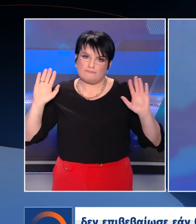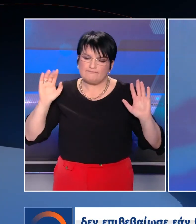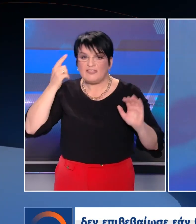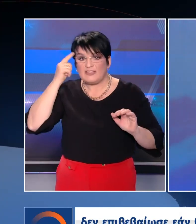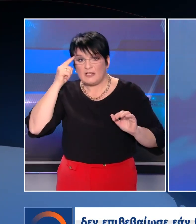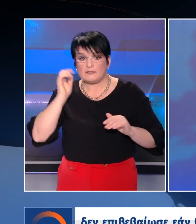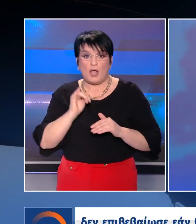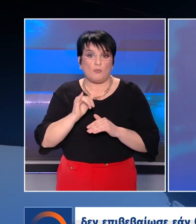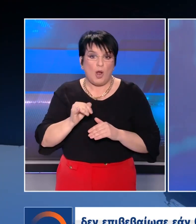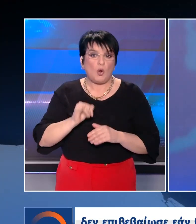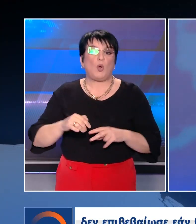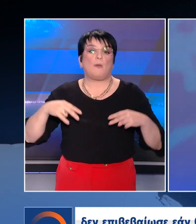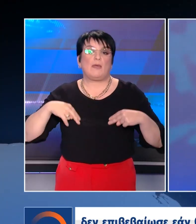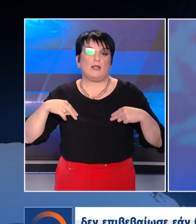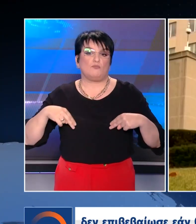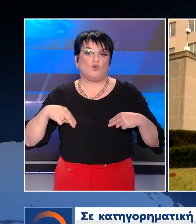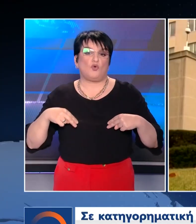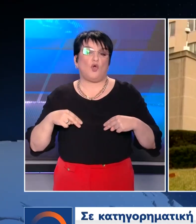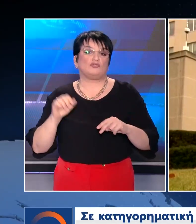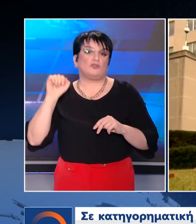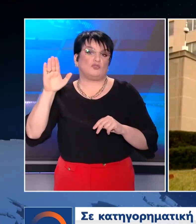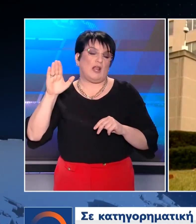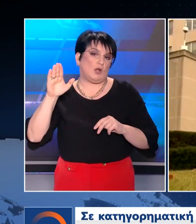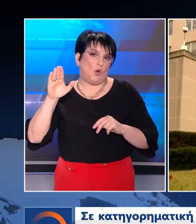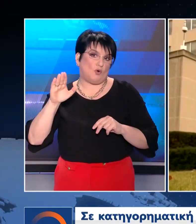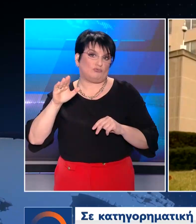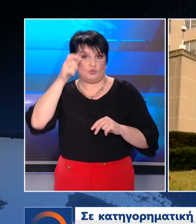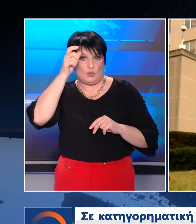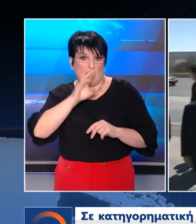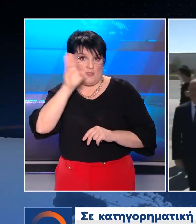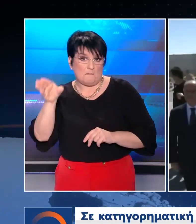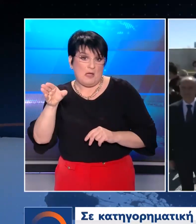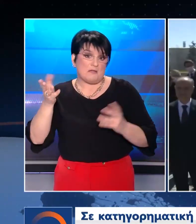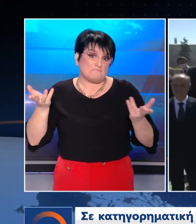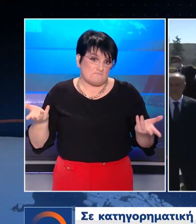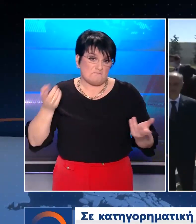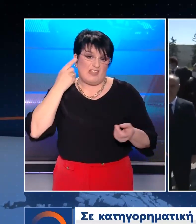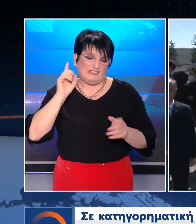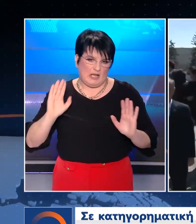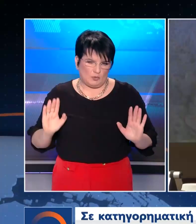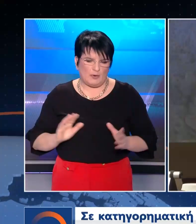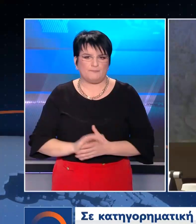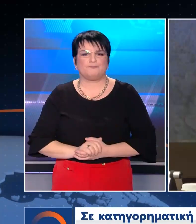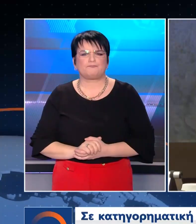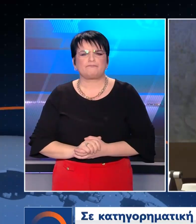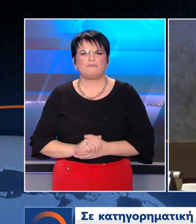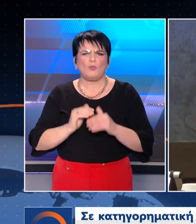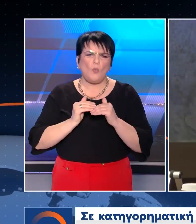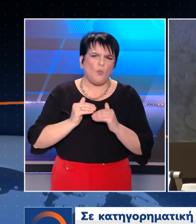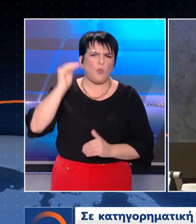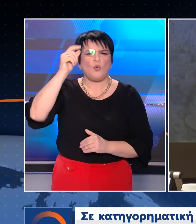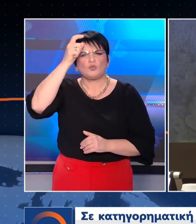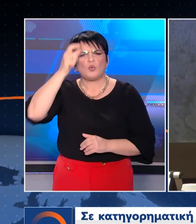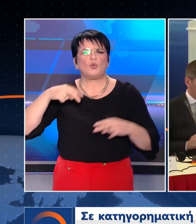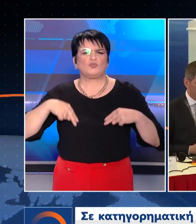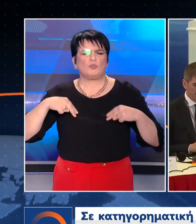ταξιδέψει στην Τουρκία ο Άντωνι Μπλίνκεν. Σε κατηγορηματική απόρριψη των κατηγοριών που εξαπέλισε σε πολύ υψηλούς τόνους